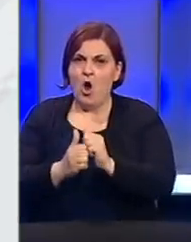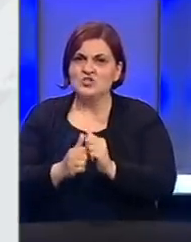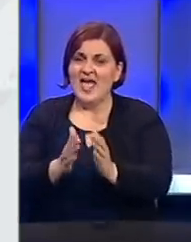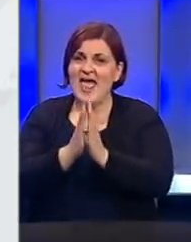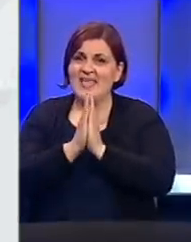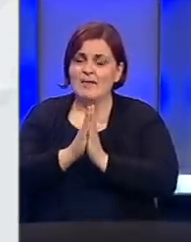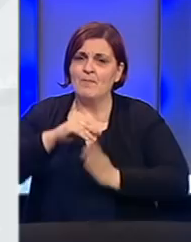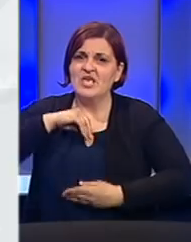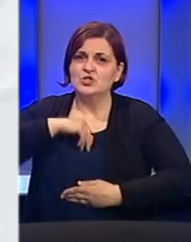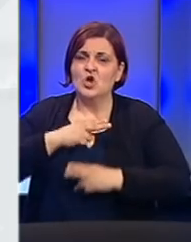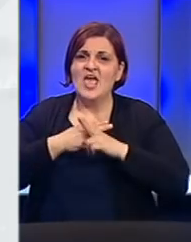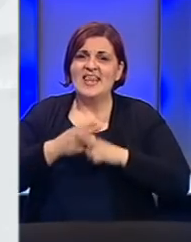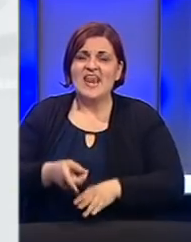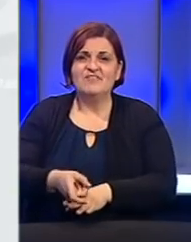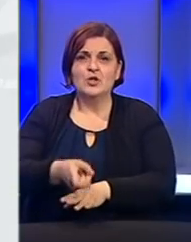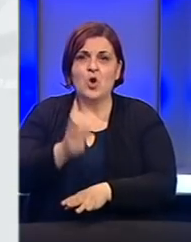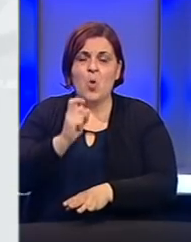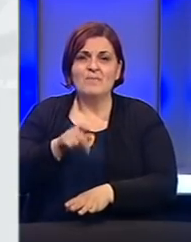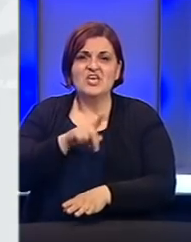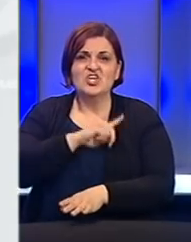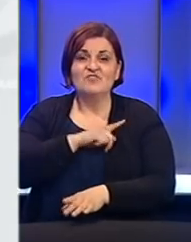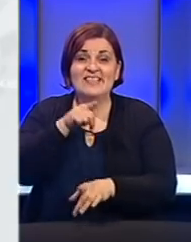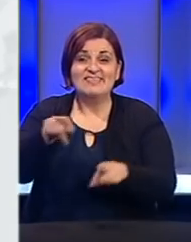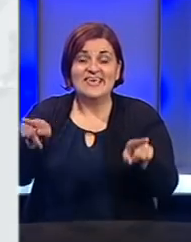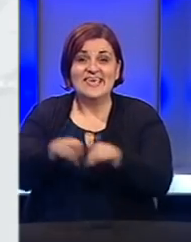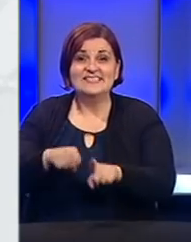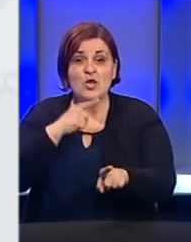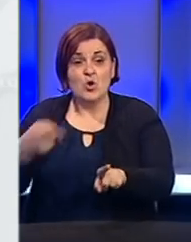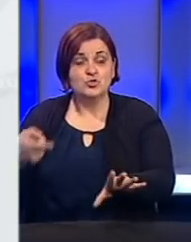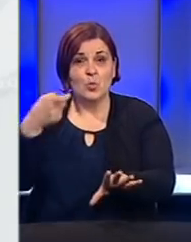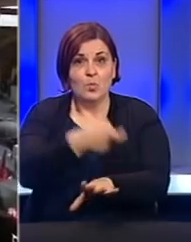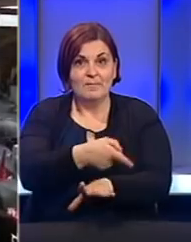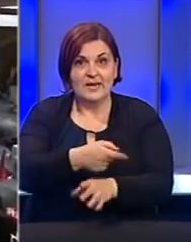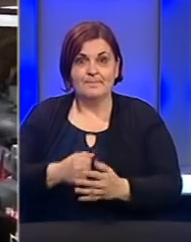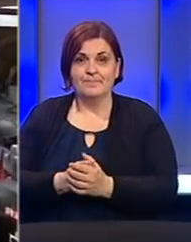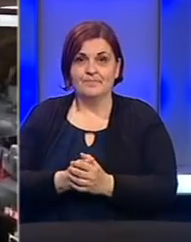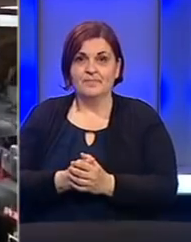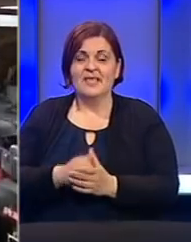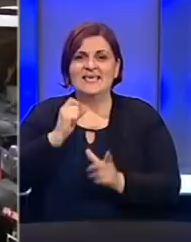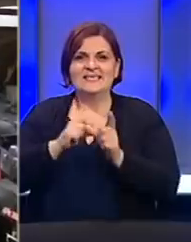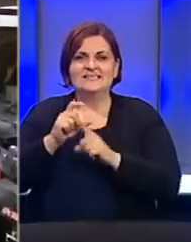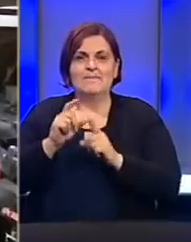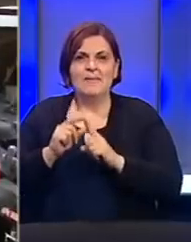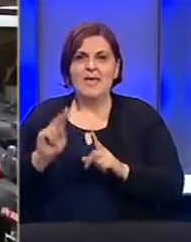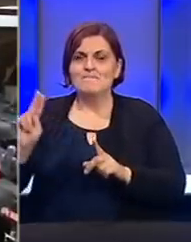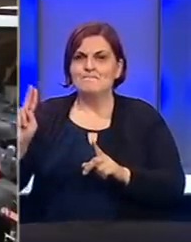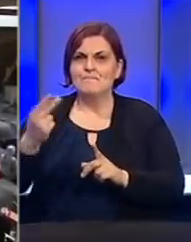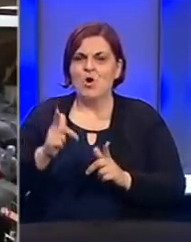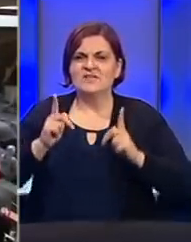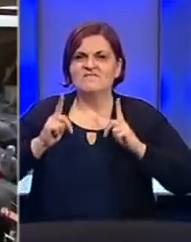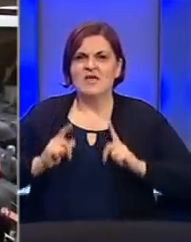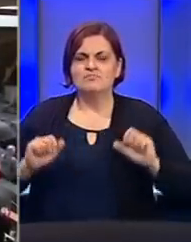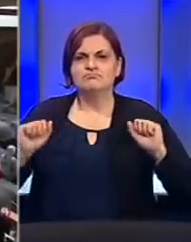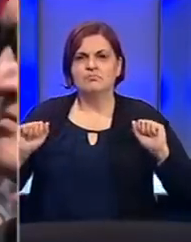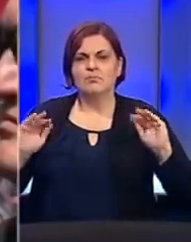pomoli i za duše nevino ubijenih žrtava ti isti zločinaca. Iz SDP BiH pozivaju na mirne